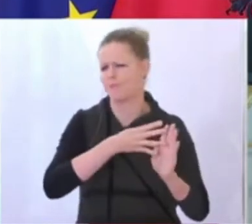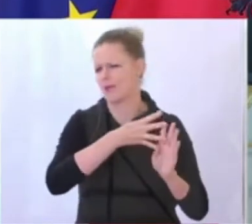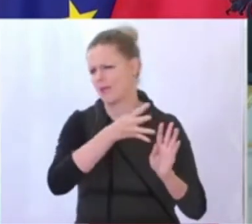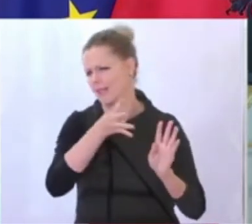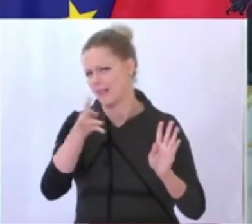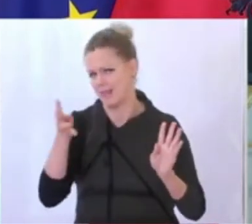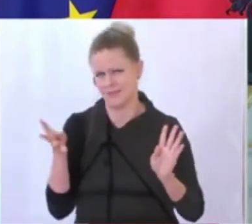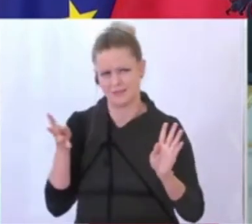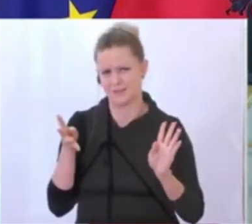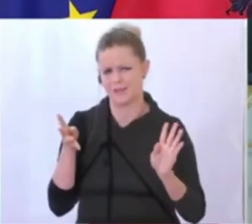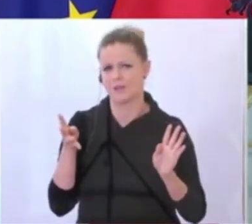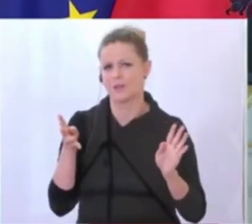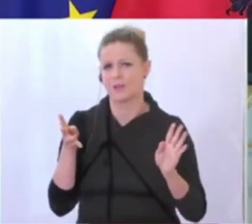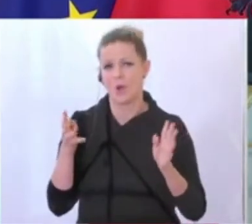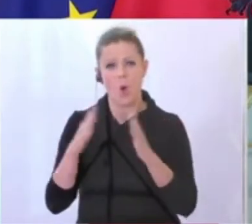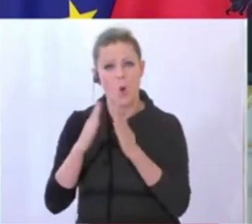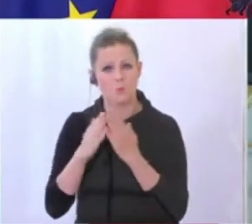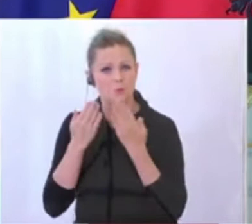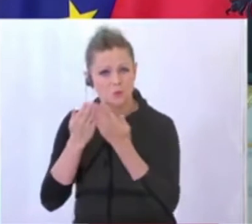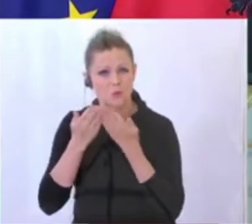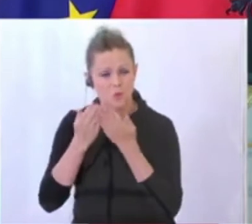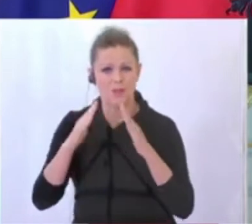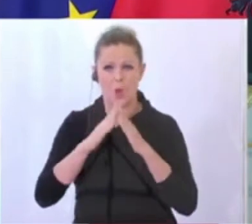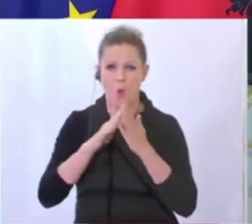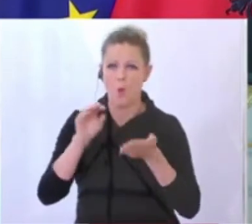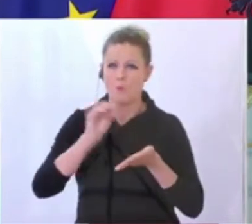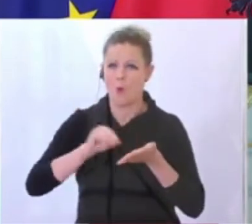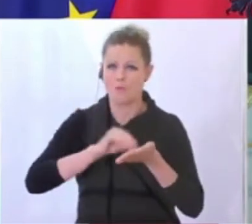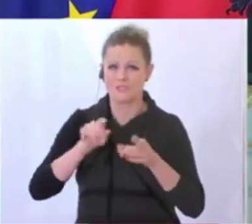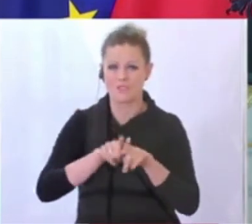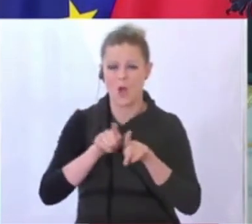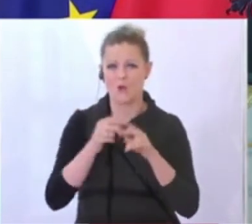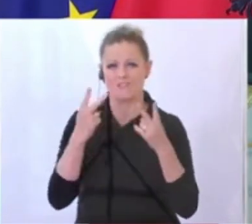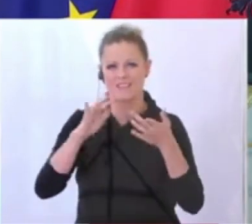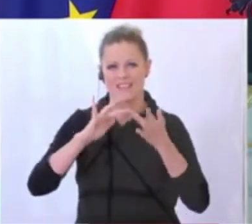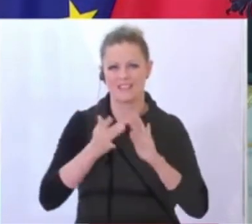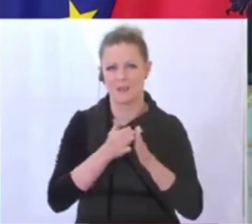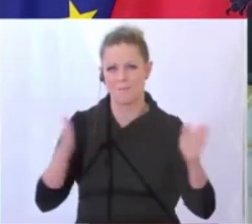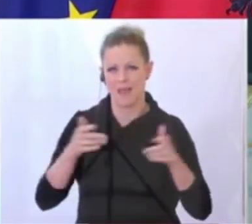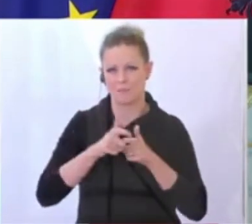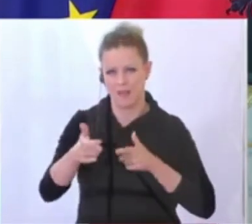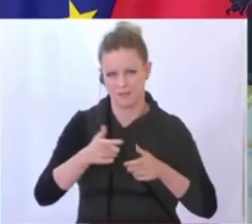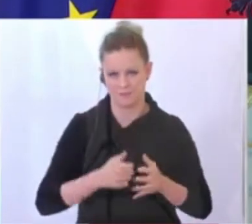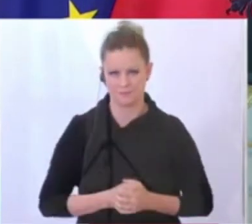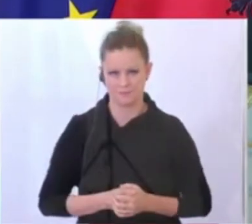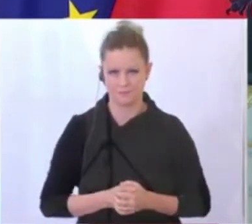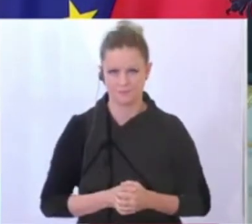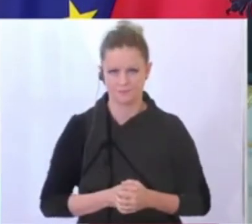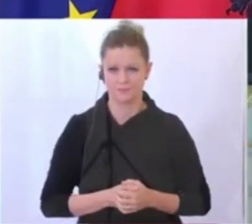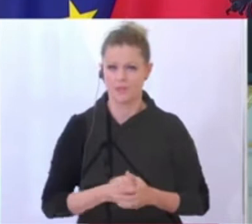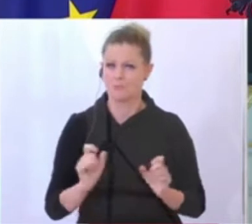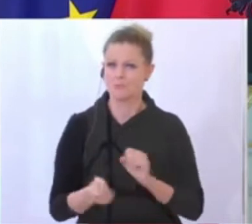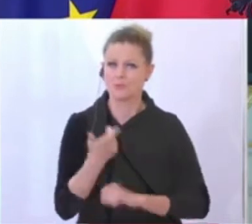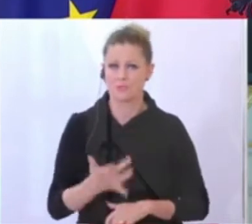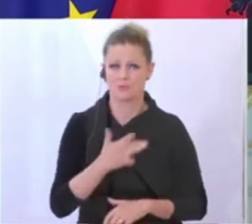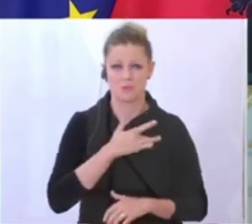bis hin zu der für Homeschooling und Homeoffice so notwendigen Breitbandversorgung beispielsweise. Und natürlich trifft es dann besonders